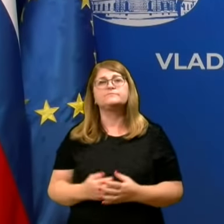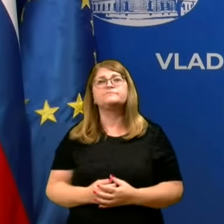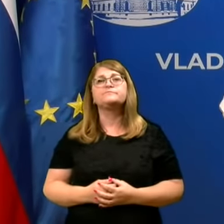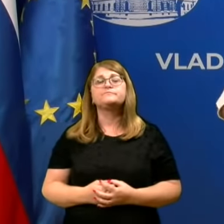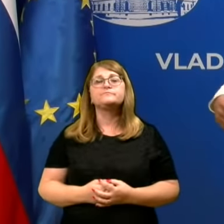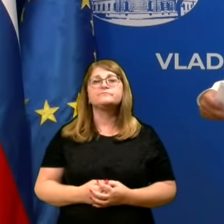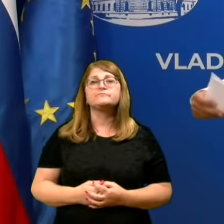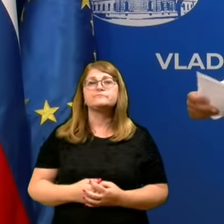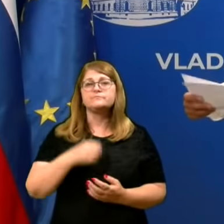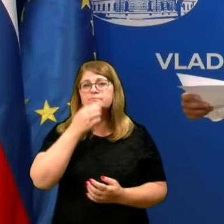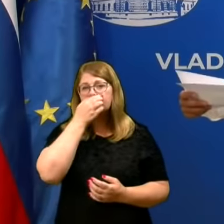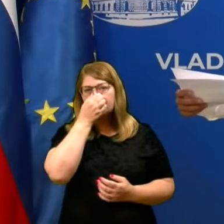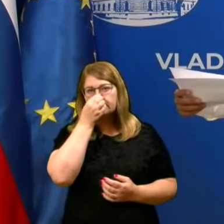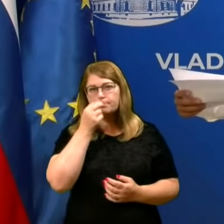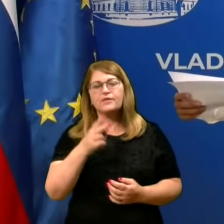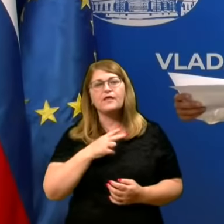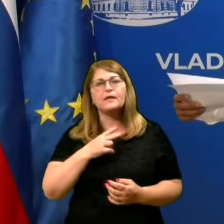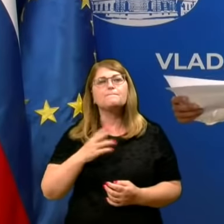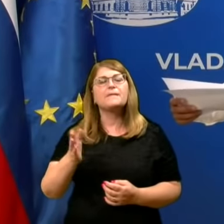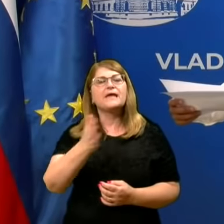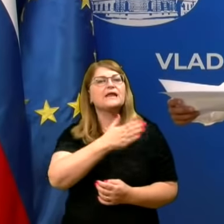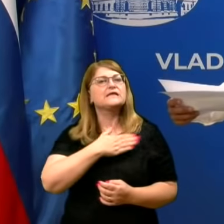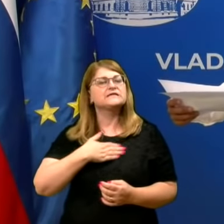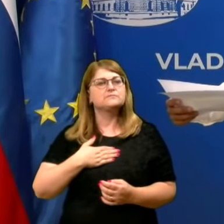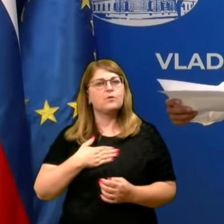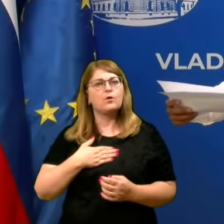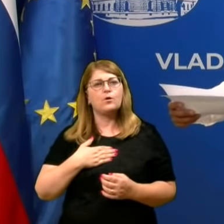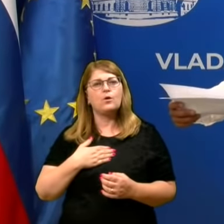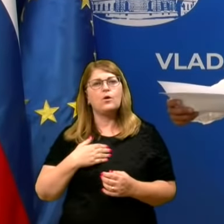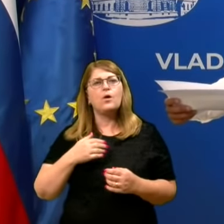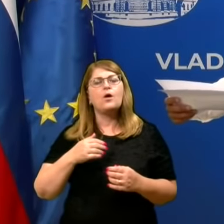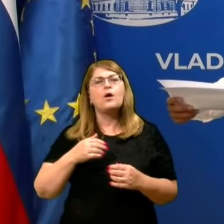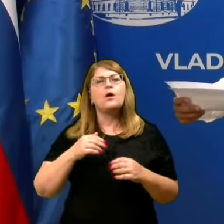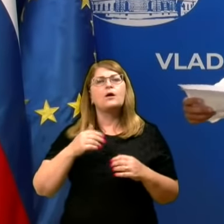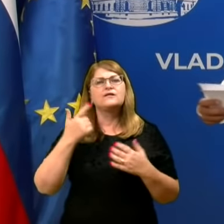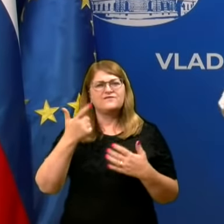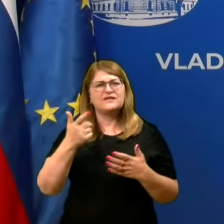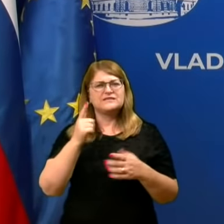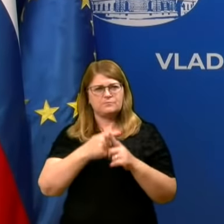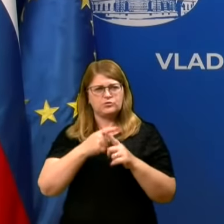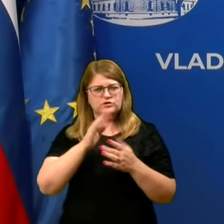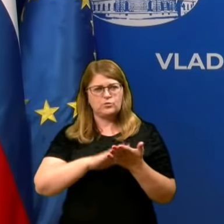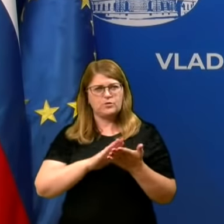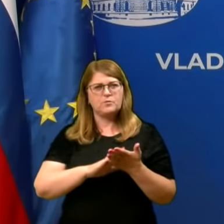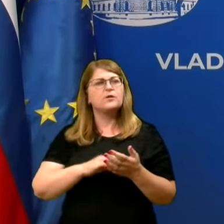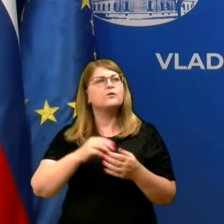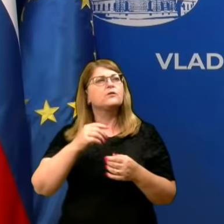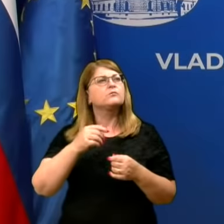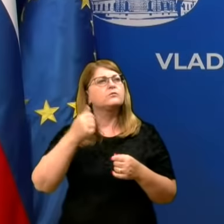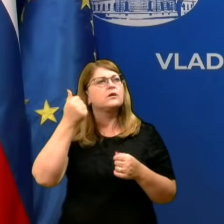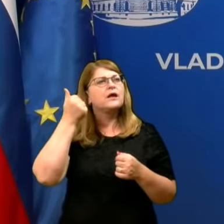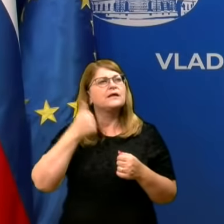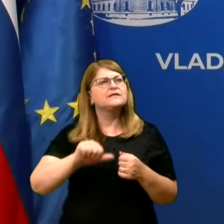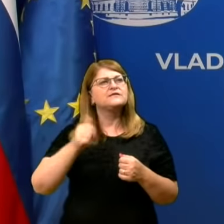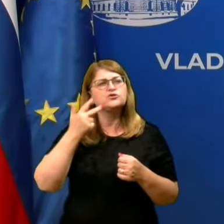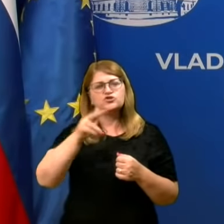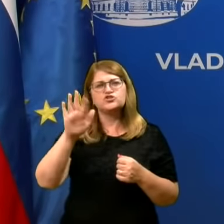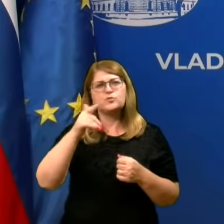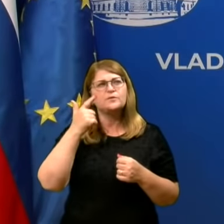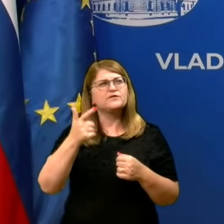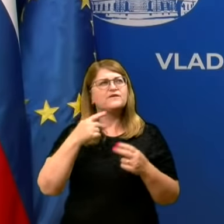epidemiloškega stanja. Imeli smo, kot kar je rekel, spod kacin 23 pozitivnih premirov, 1325 testiranih oseb,